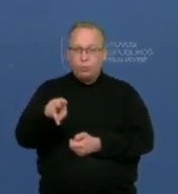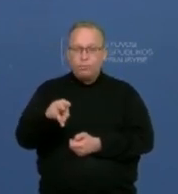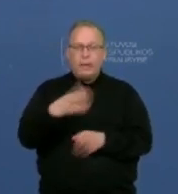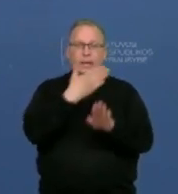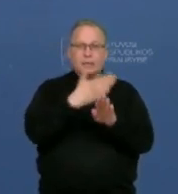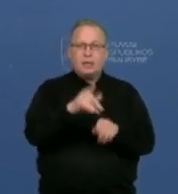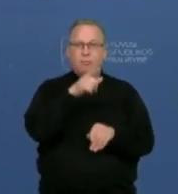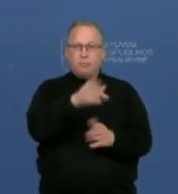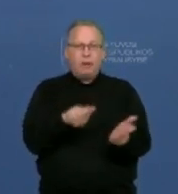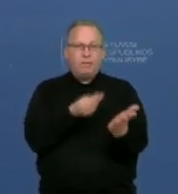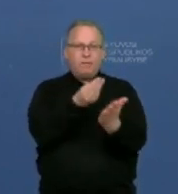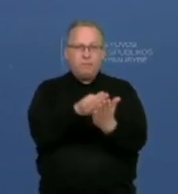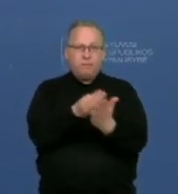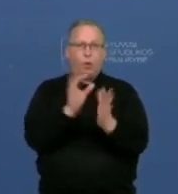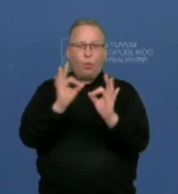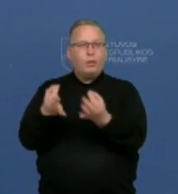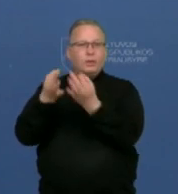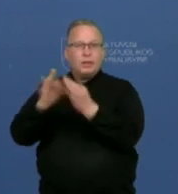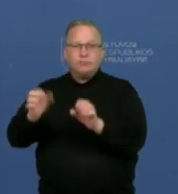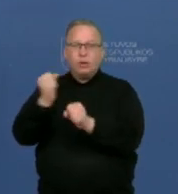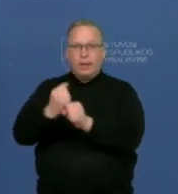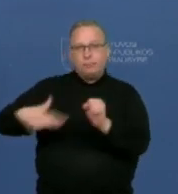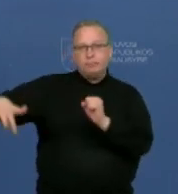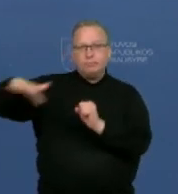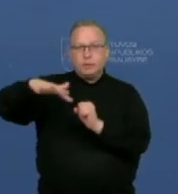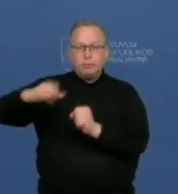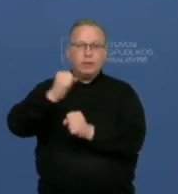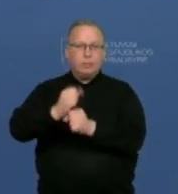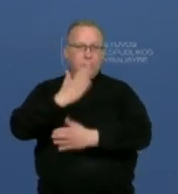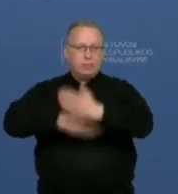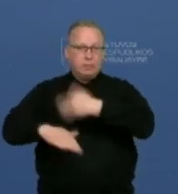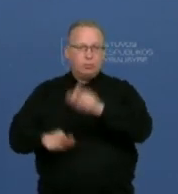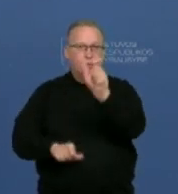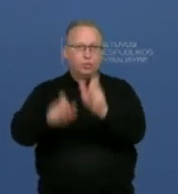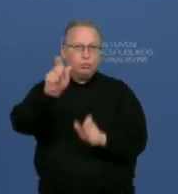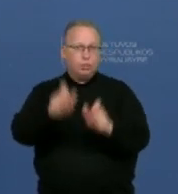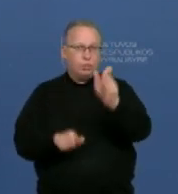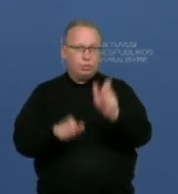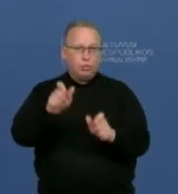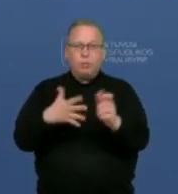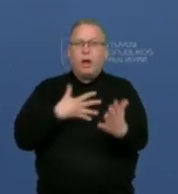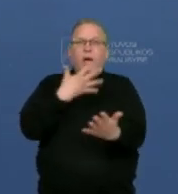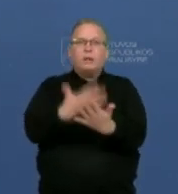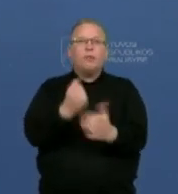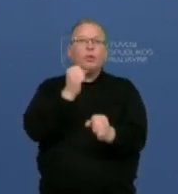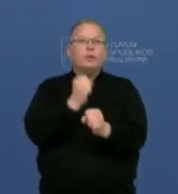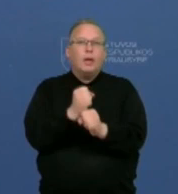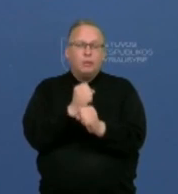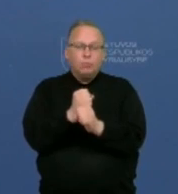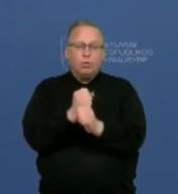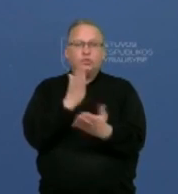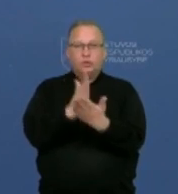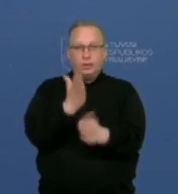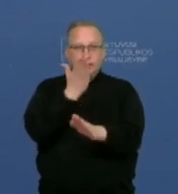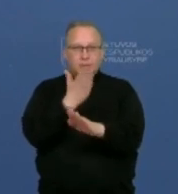finansavimui, tuo tarpu atviroje darbo rinkoje dirbančių negaliųjų žmonių aktyvos darbo rinkos priemonėm